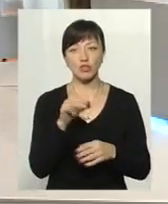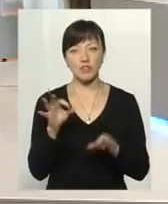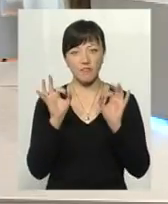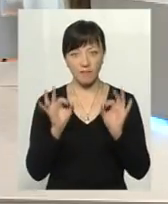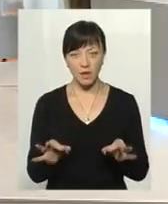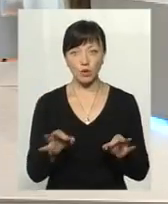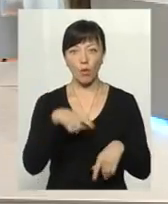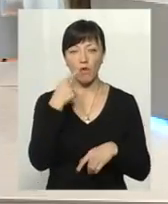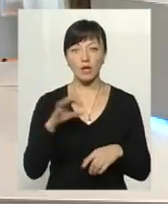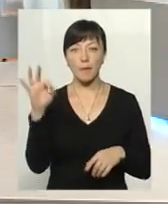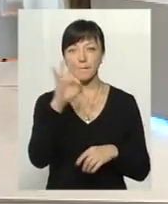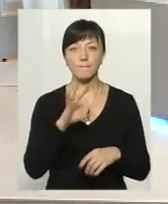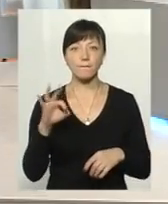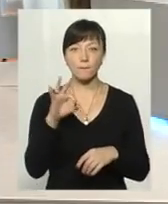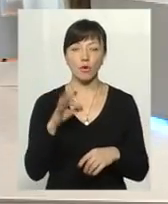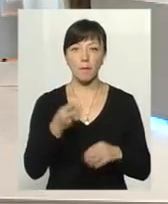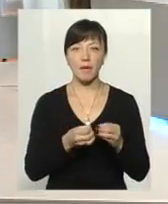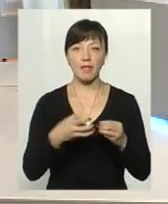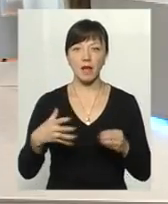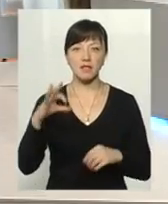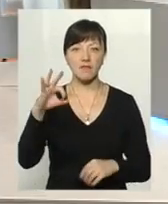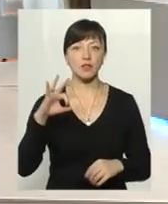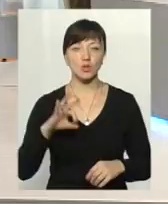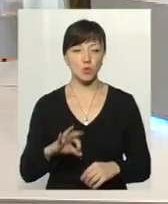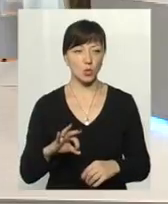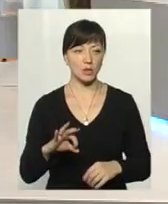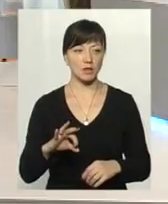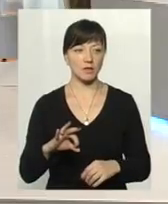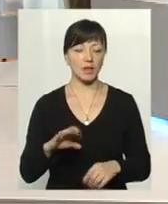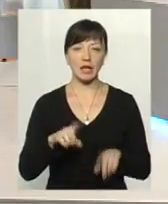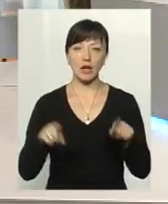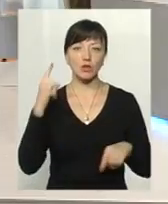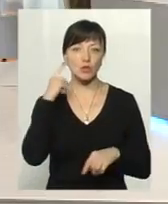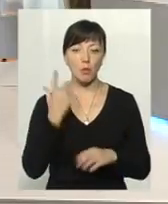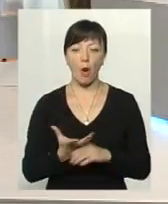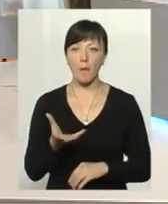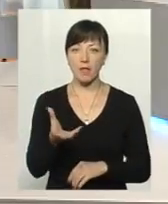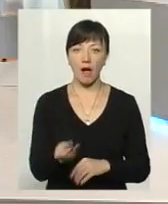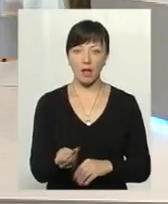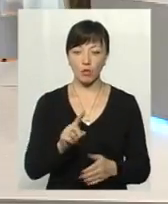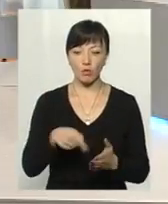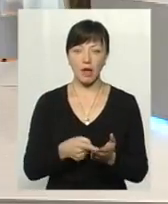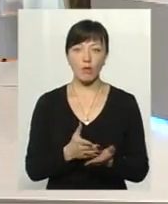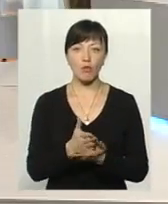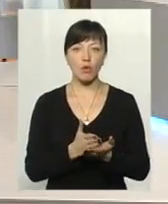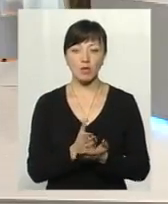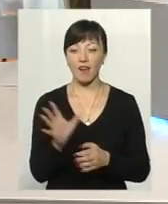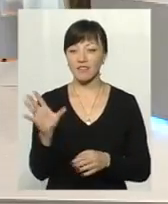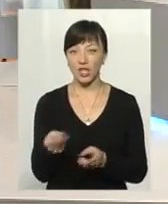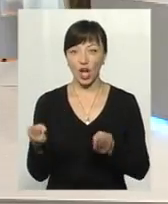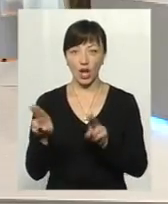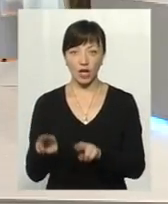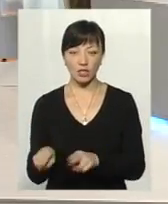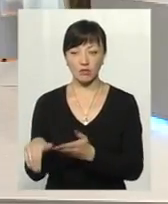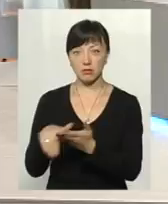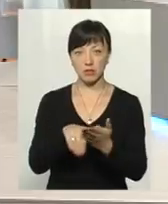буде говорити про, скажімо, 15%, про які ми інколи чуємо, оплати комунальних послуг, а все решта –